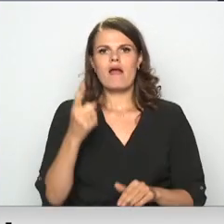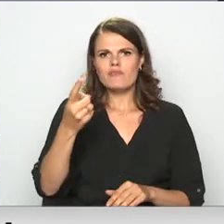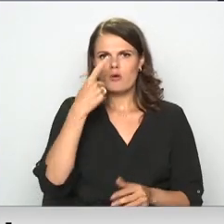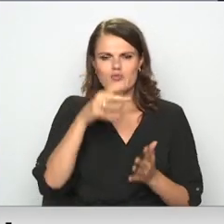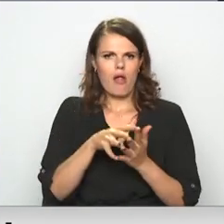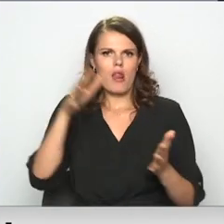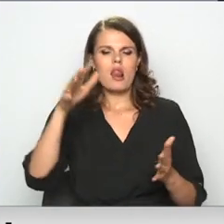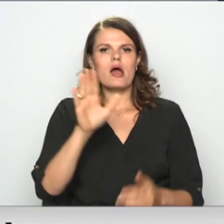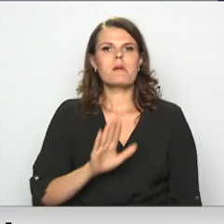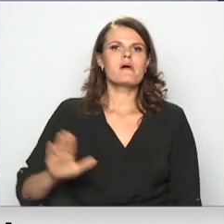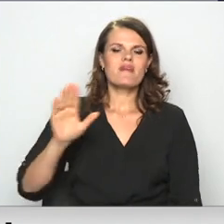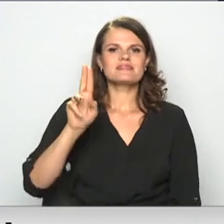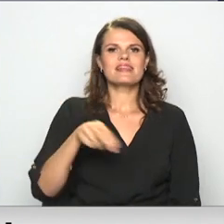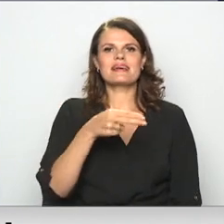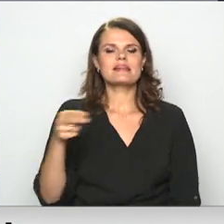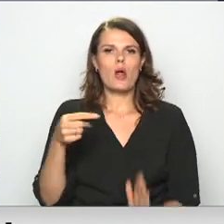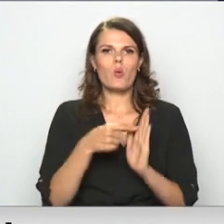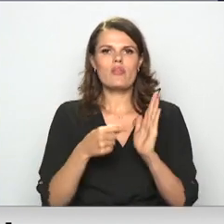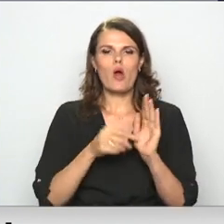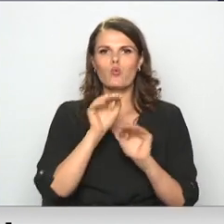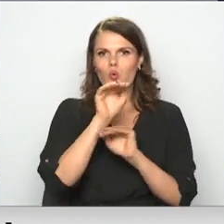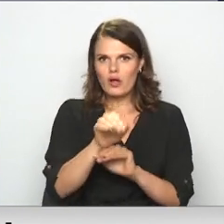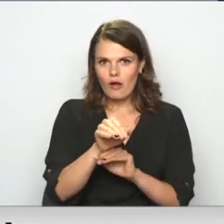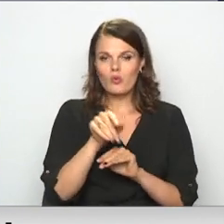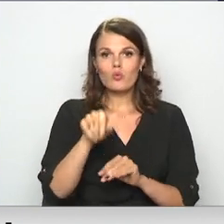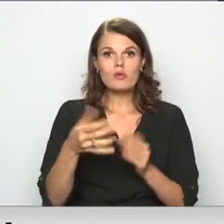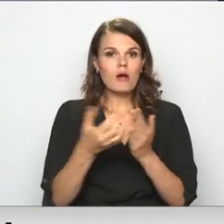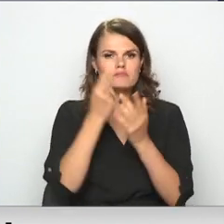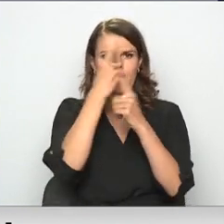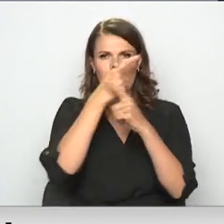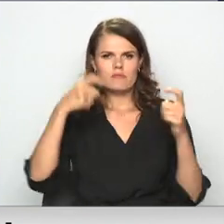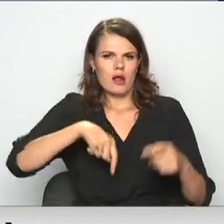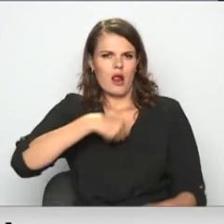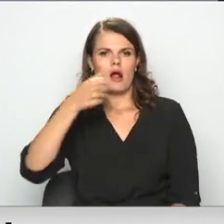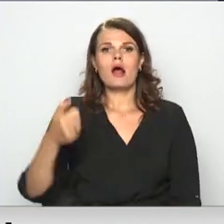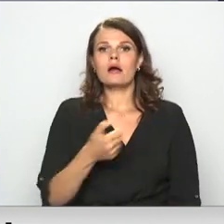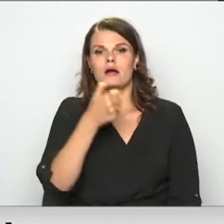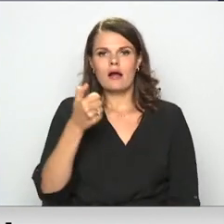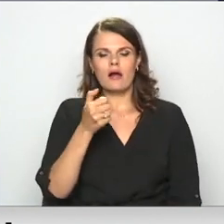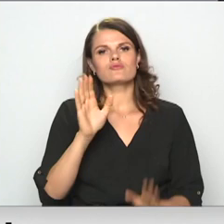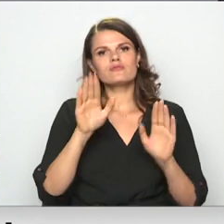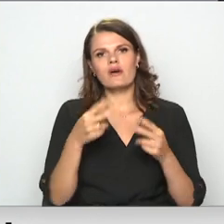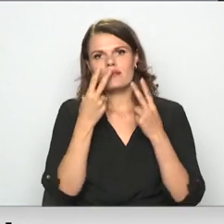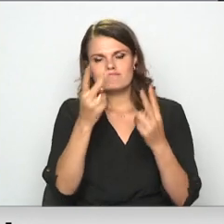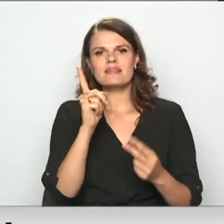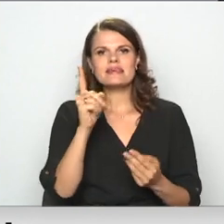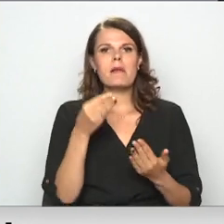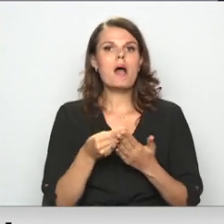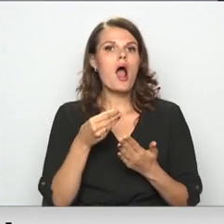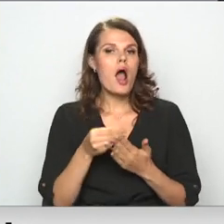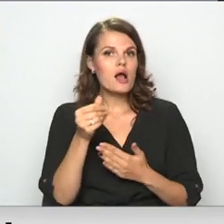lielākajām valsts digitālo datu krātuvēm. Tajā atrodamā informācija ilgus gadus ir bijusi pieejama vien par maksu.